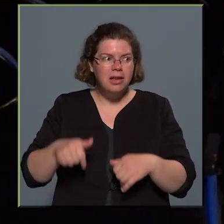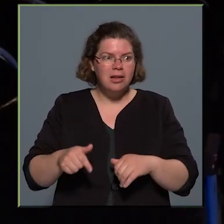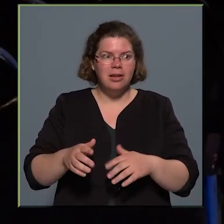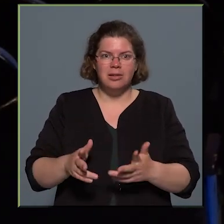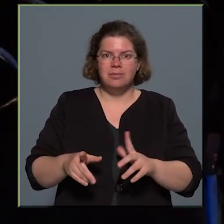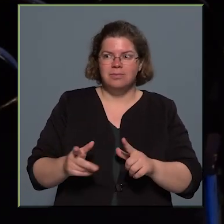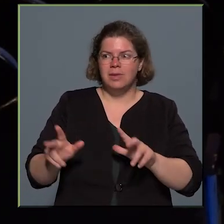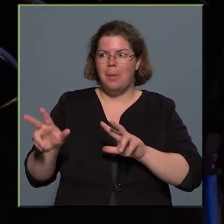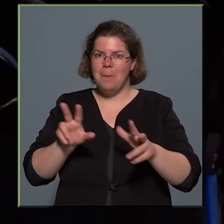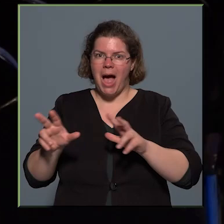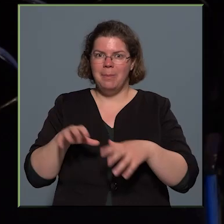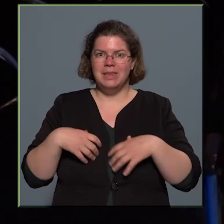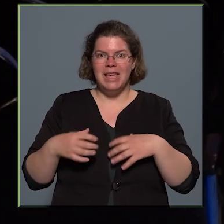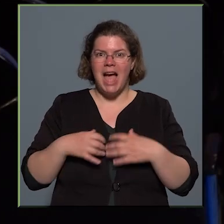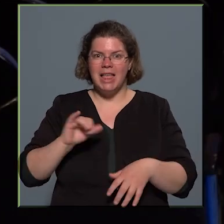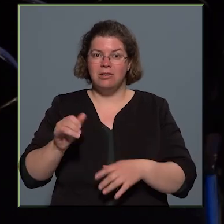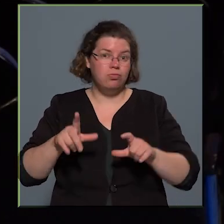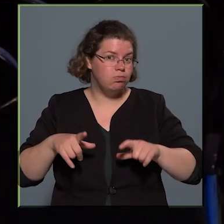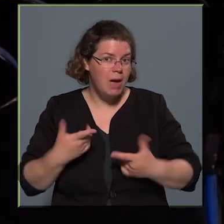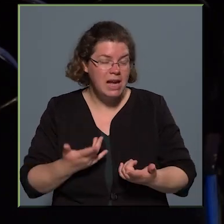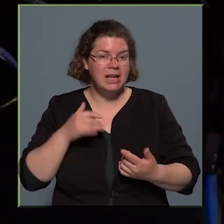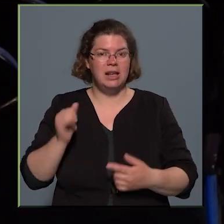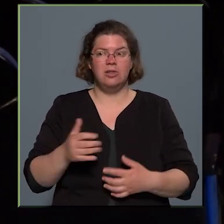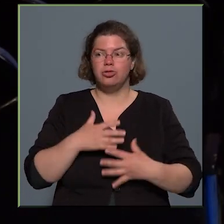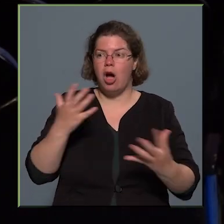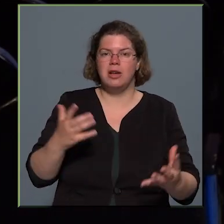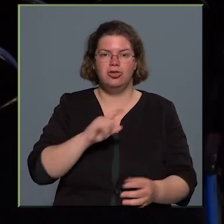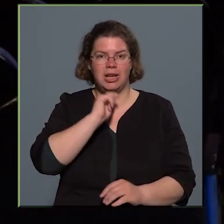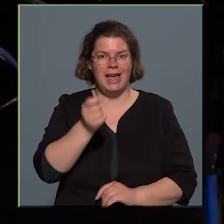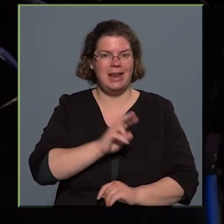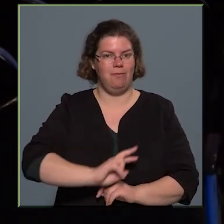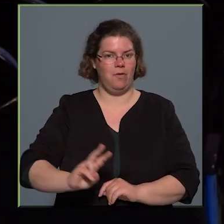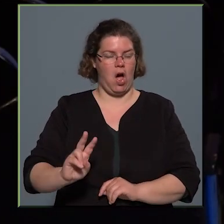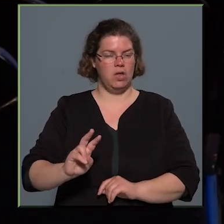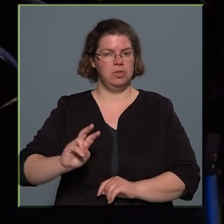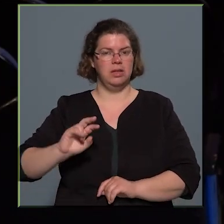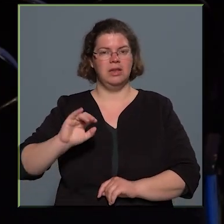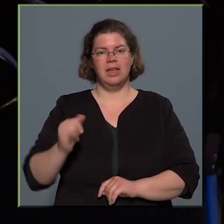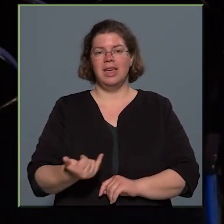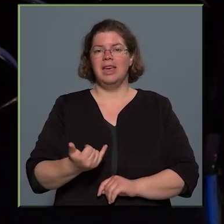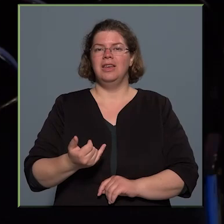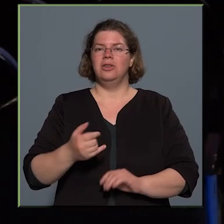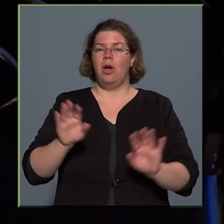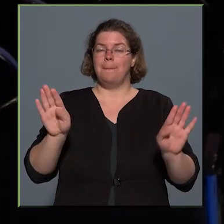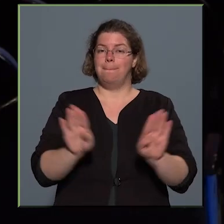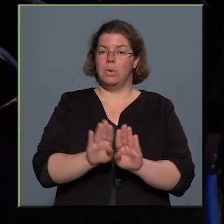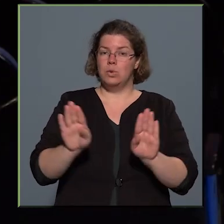is hogy megél, és hogy milyen borzászónak sikere van. És a mozik